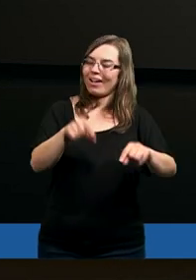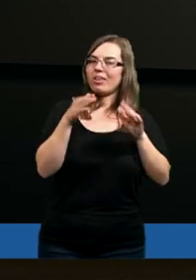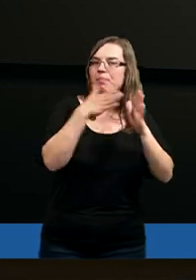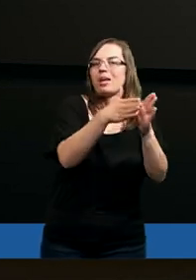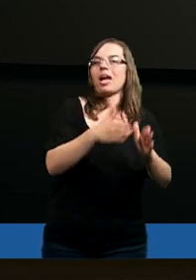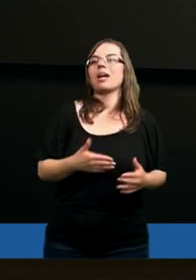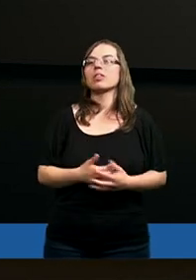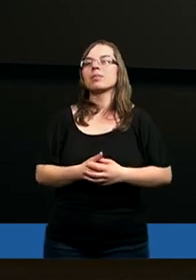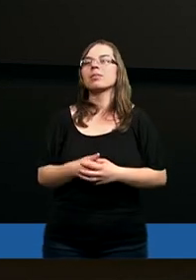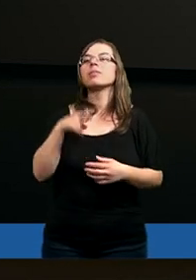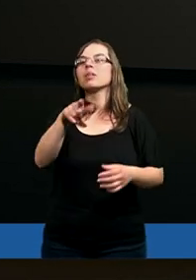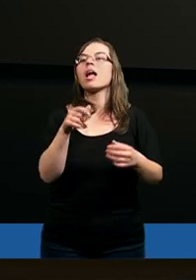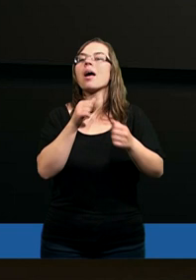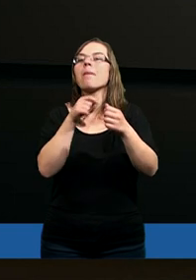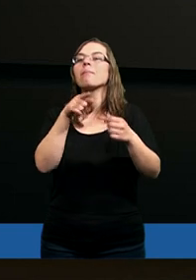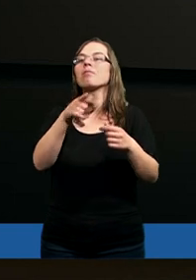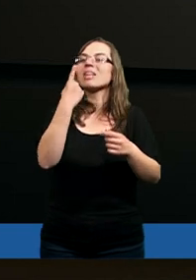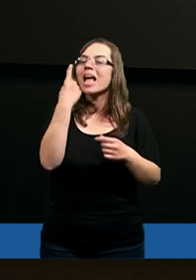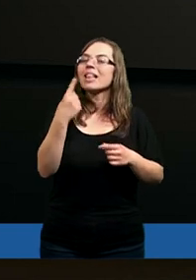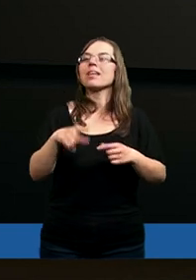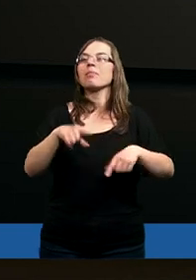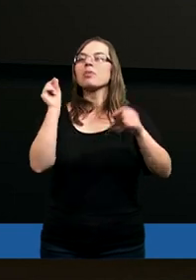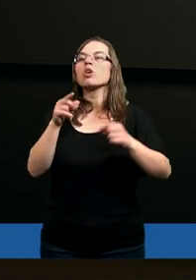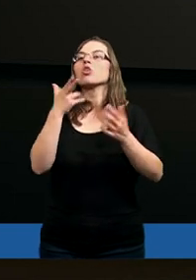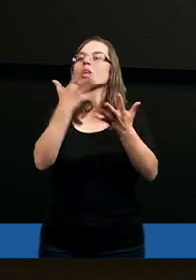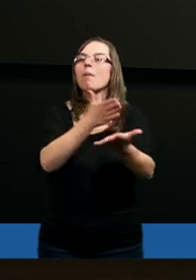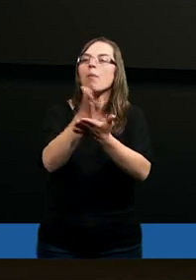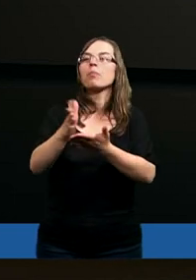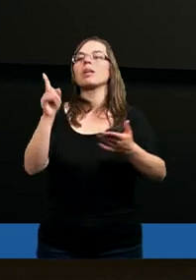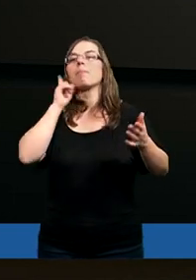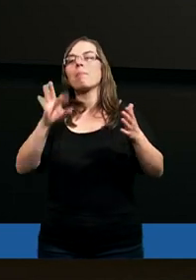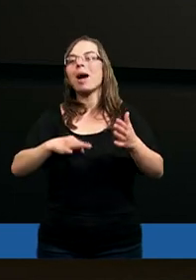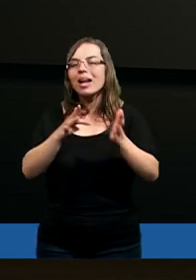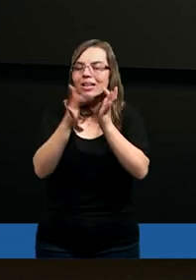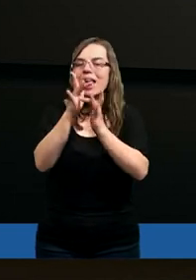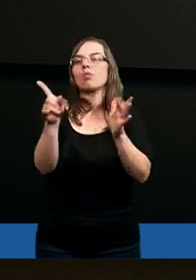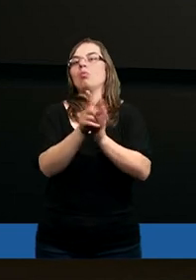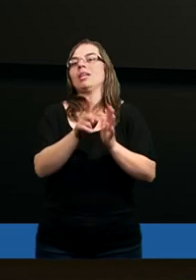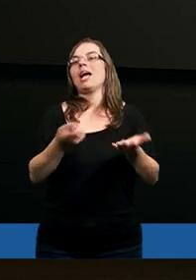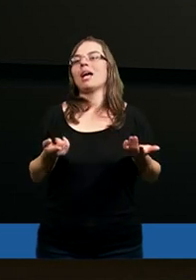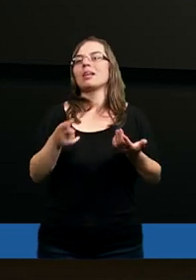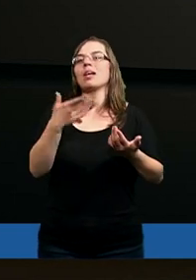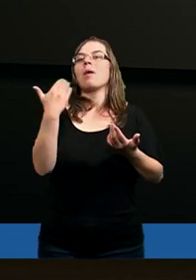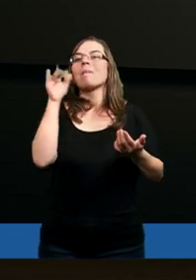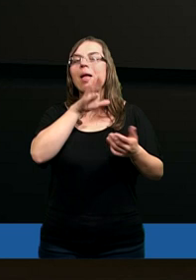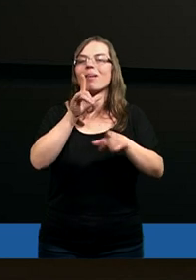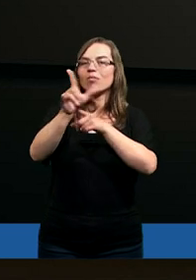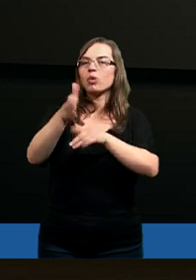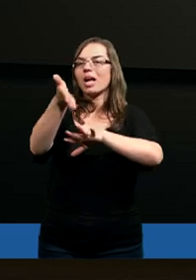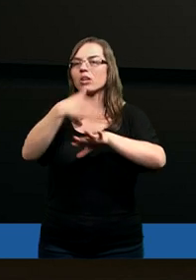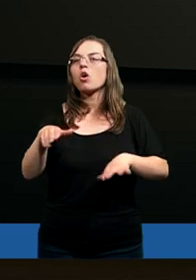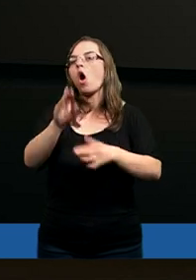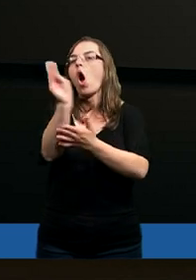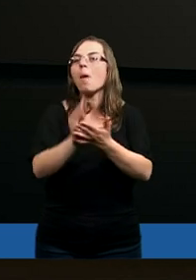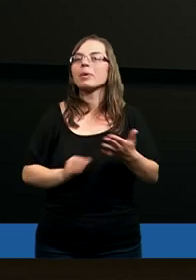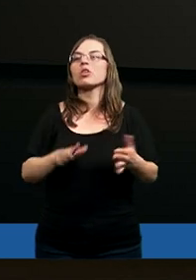zeszli. I znowu nie jest on jedynym, który pisze w sposób tak mocny. Pan Jezus na przykład w Ewangelii Mateusza w 12